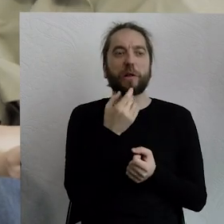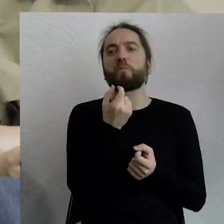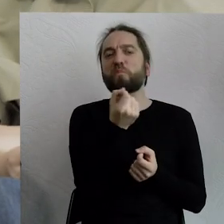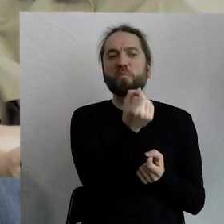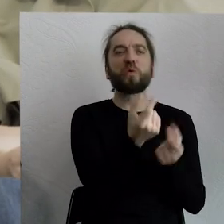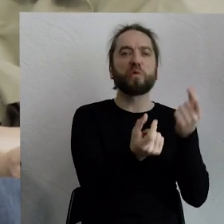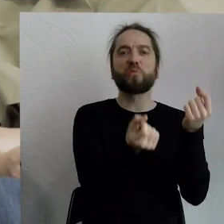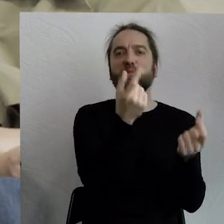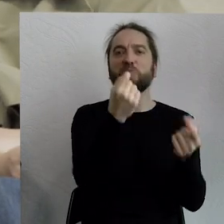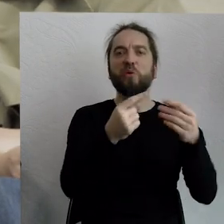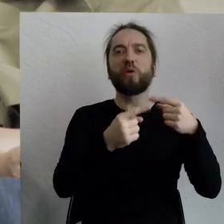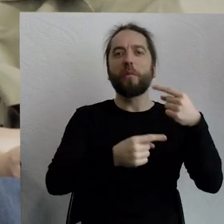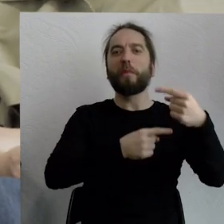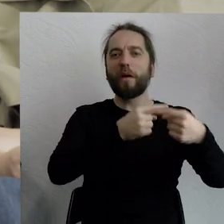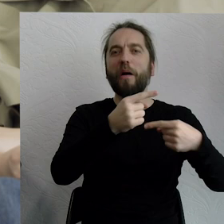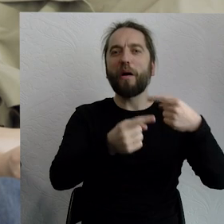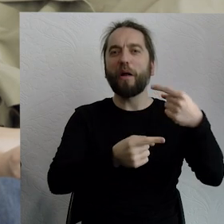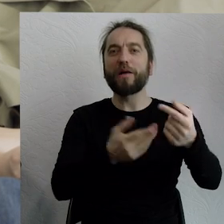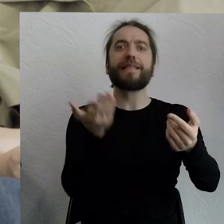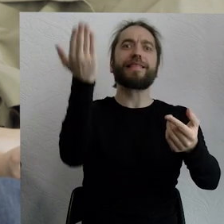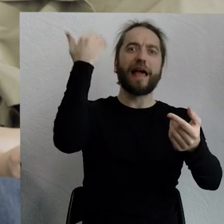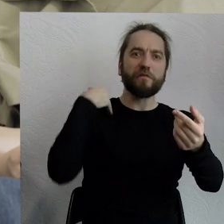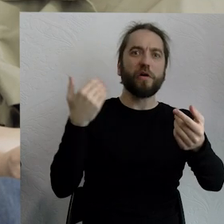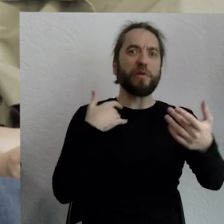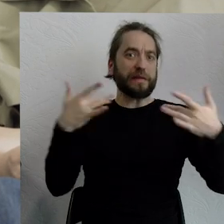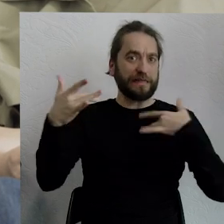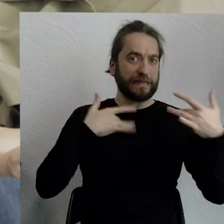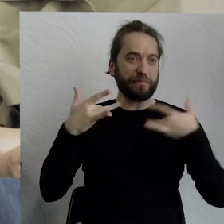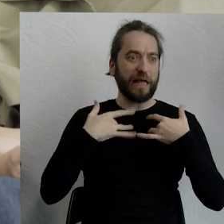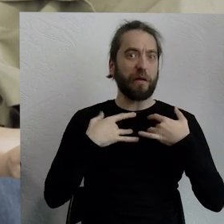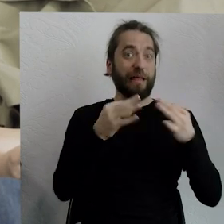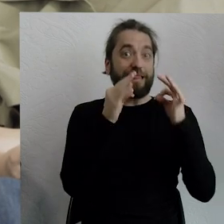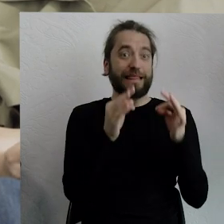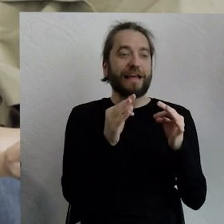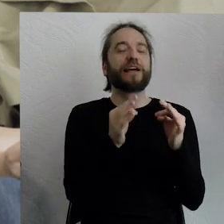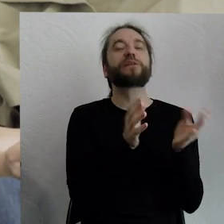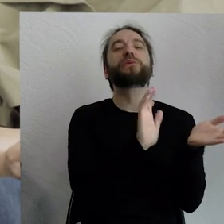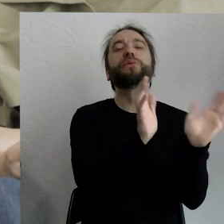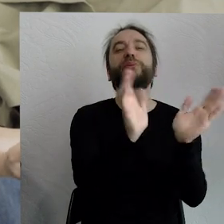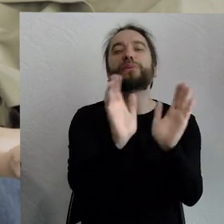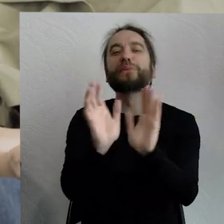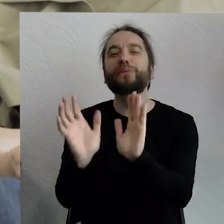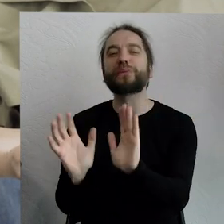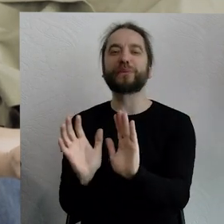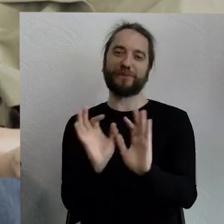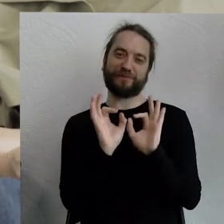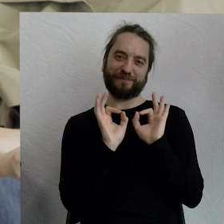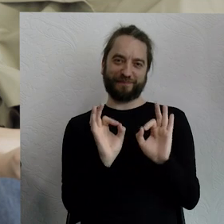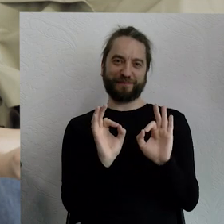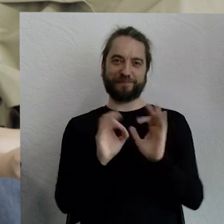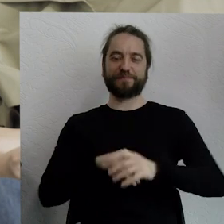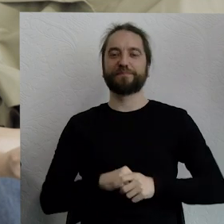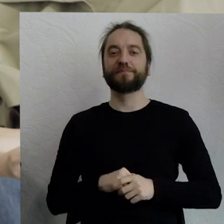potomkowie tych, które były dręczone w naszych czasach, są pod czułą, dobrą, podmiotową opieką,